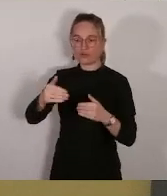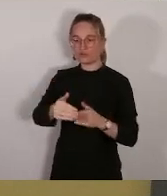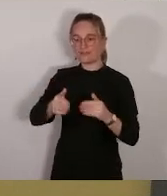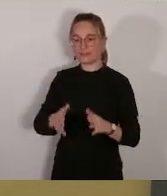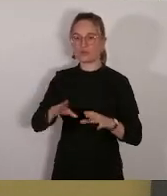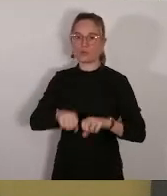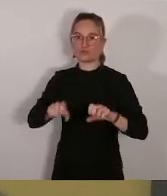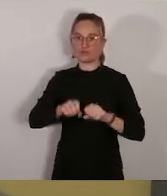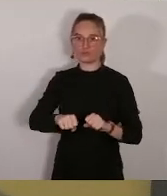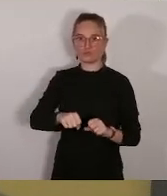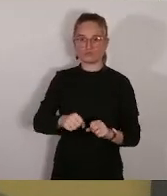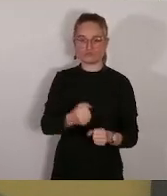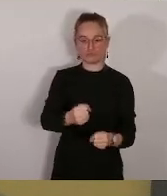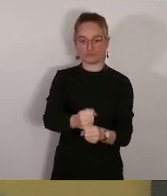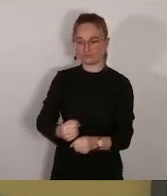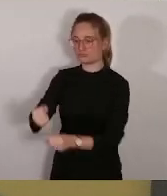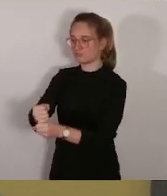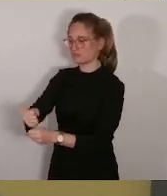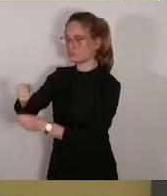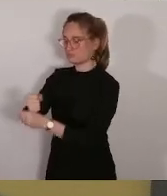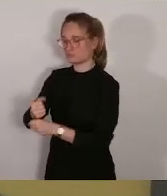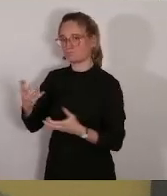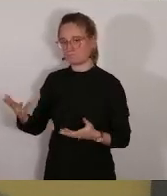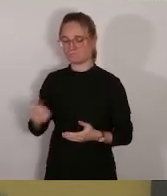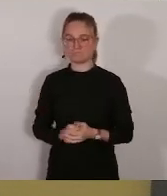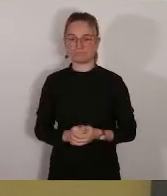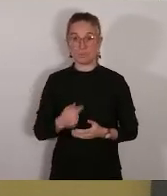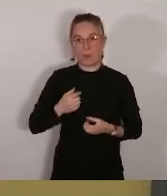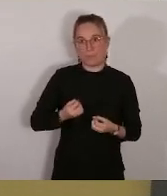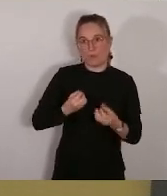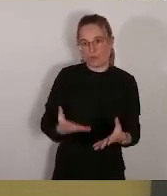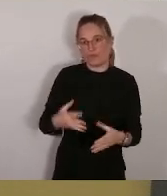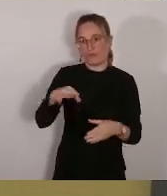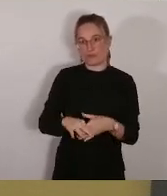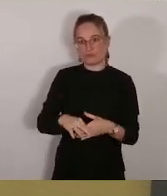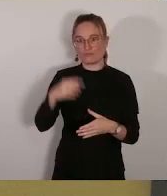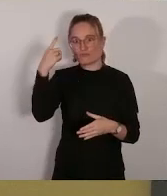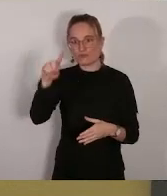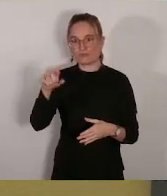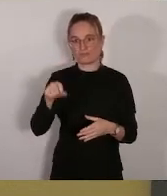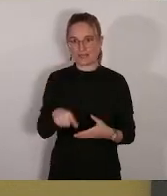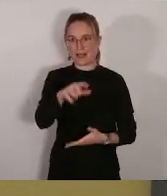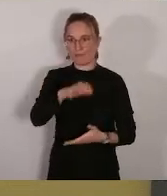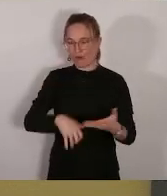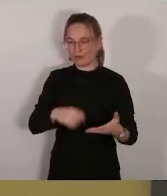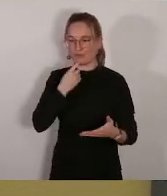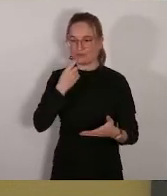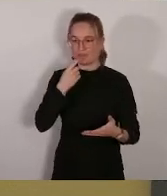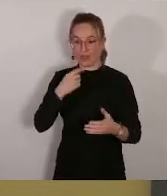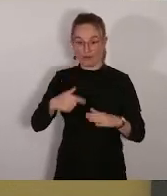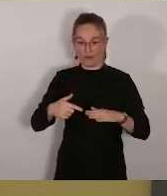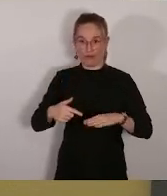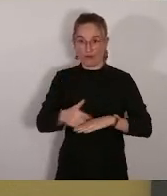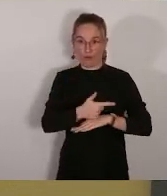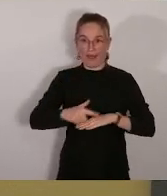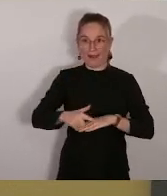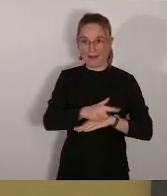en faveur de ce rapport qui nous permettra de produire plus d'énergie localement et donc